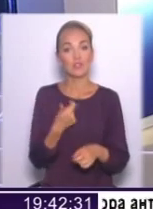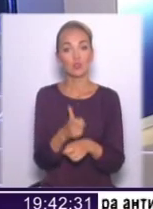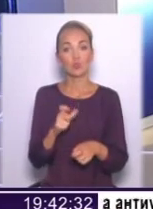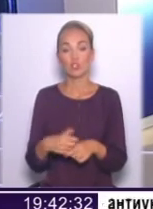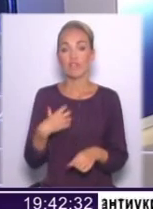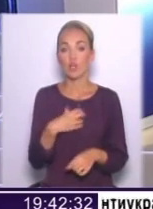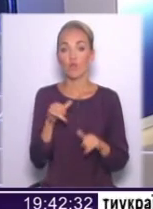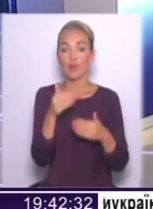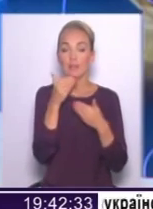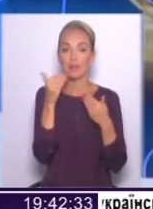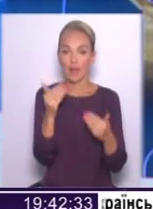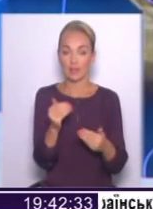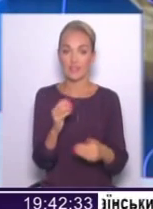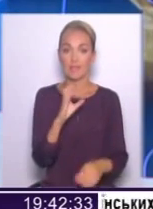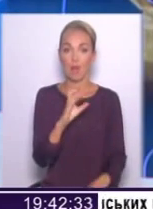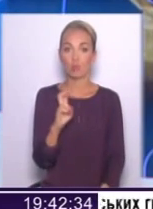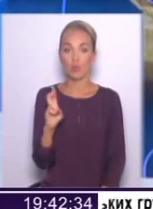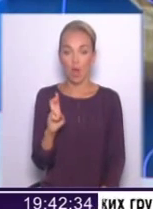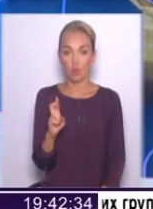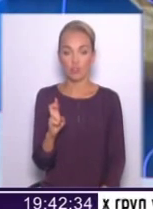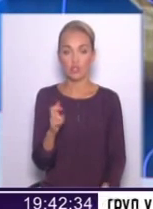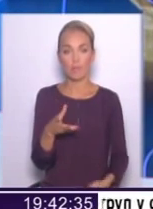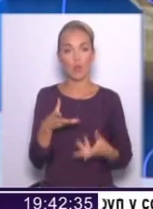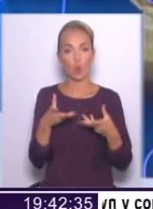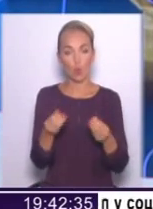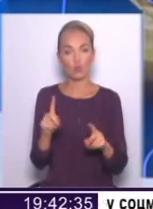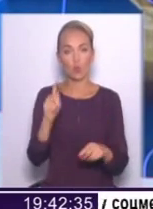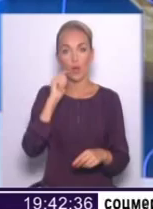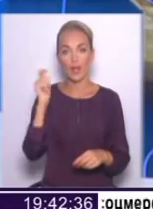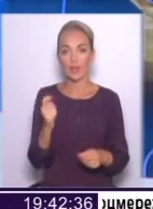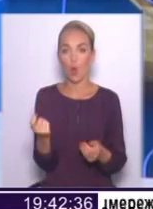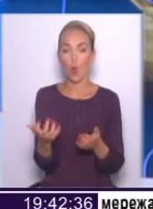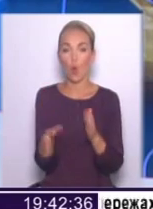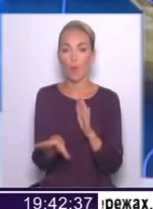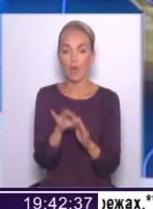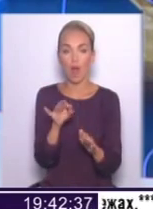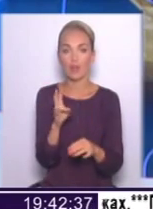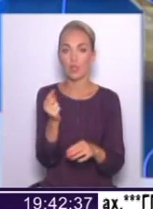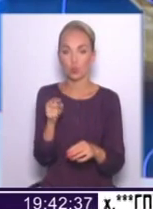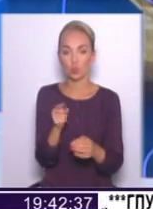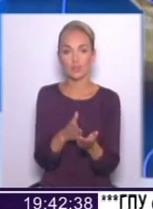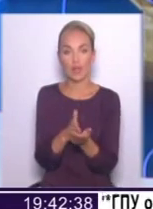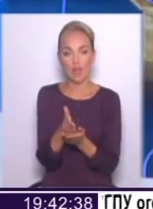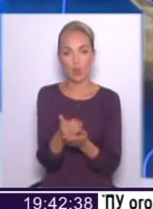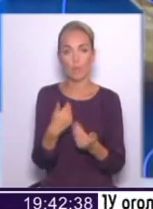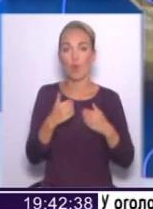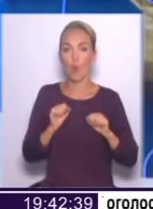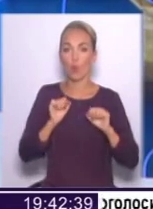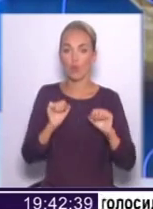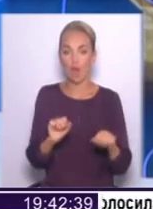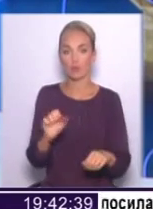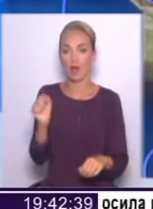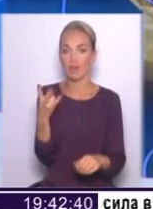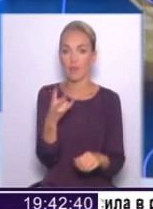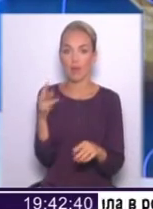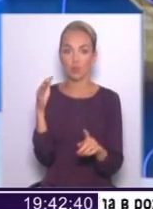запитати. От Степан Богданович все переконував, що Україна обрала не ту стратегію. Ми обороняємося, треба наступати. Правда, відповідь на